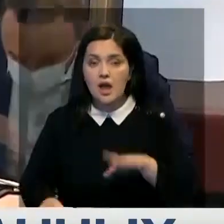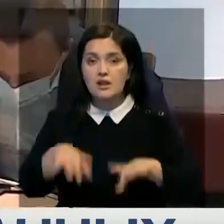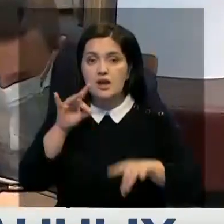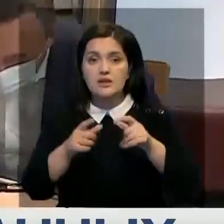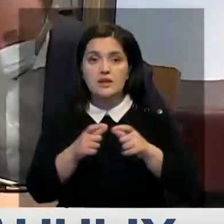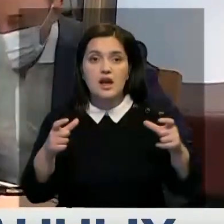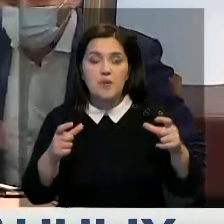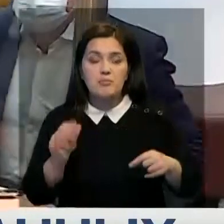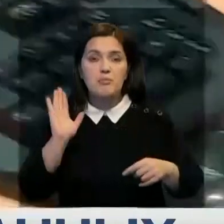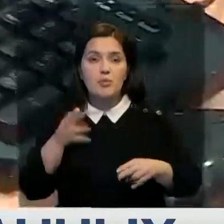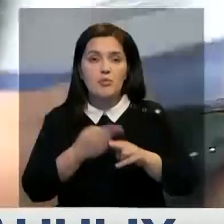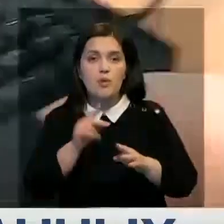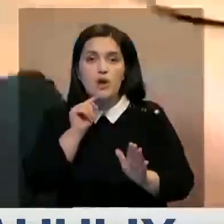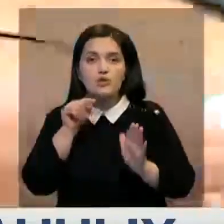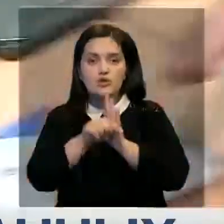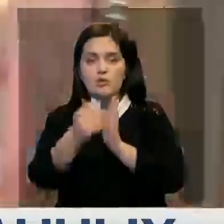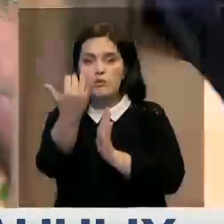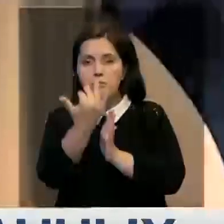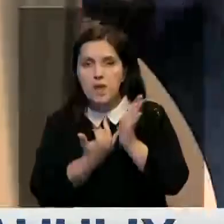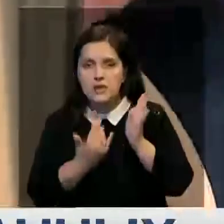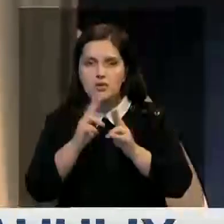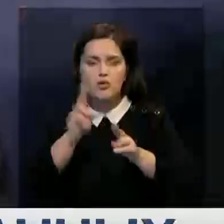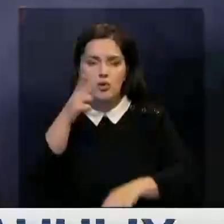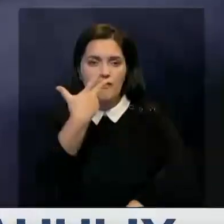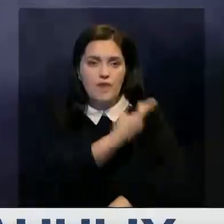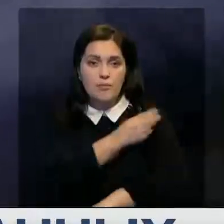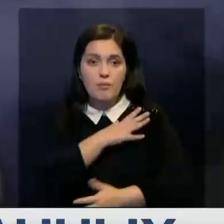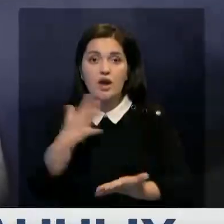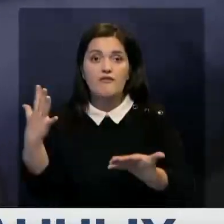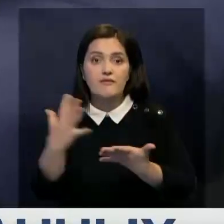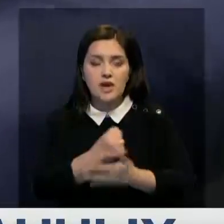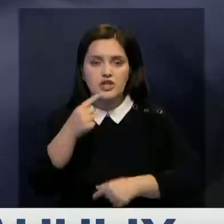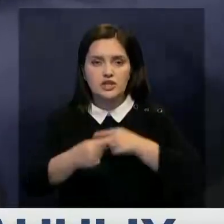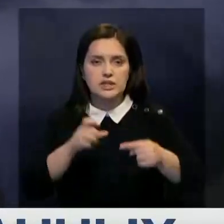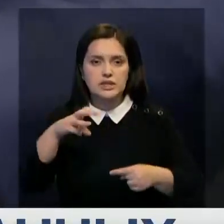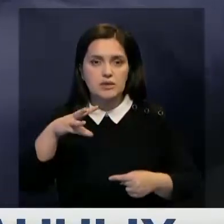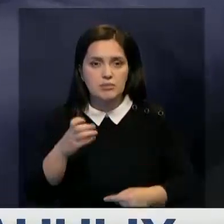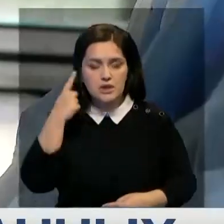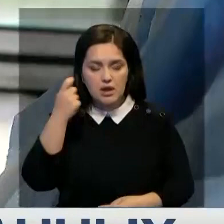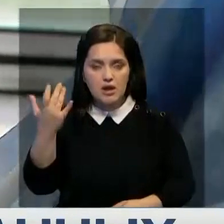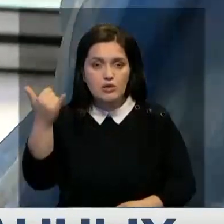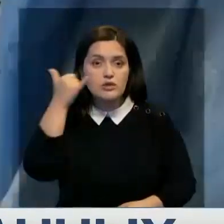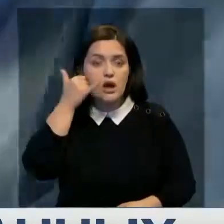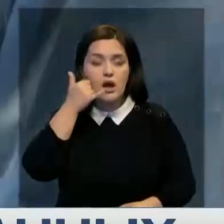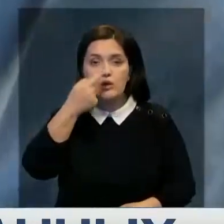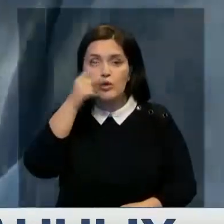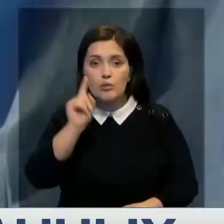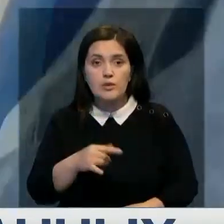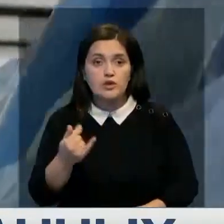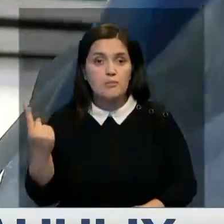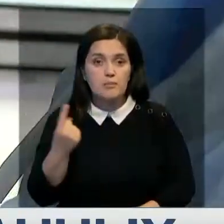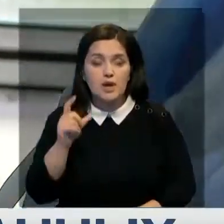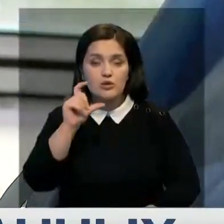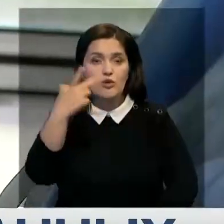компании будет доступ к базам вакцинированных. О выигрыше гражданам сообщат посредством СМС на их номера телефонов. Сейчас в стране первую дозу